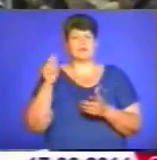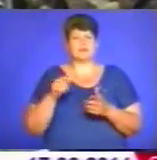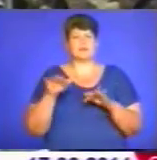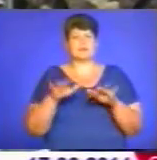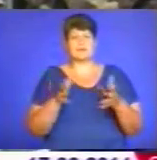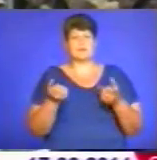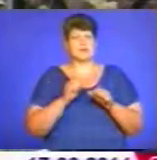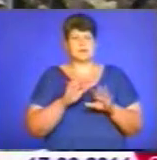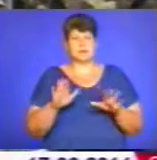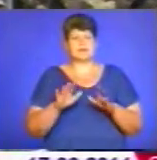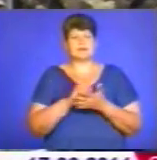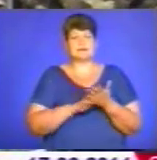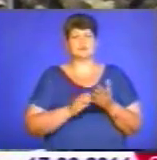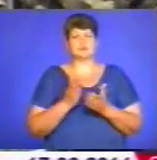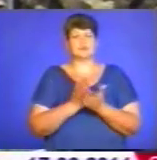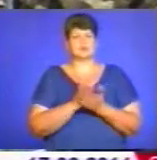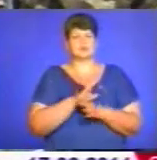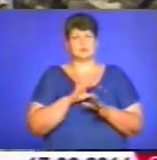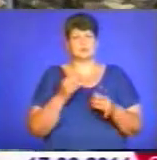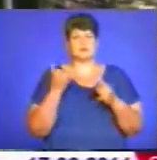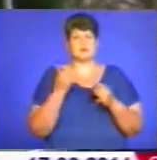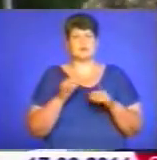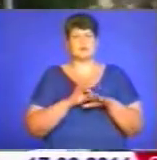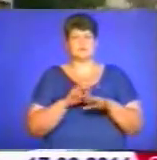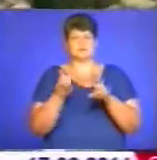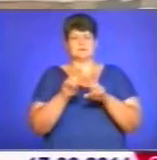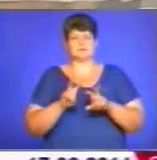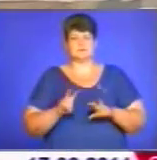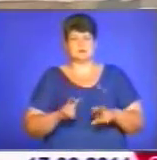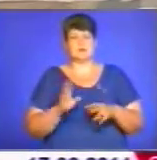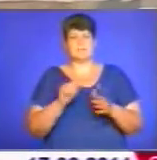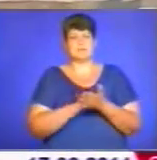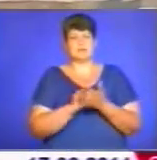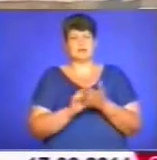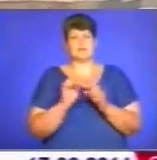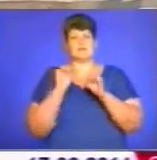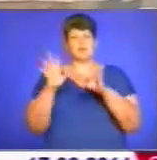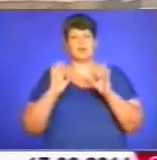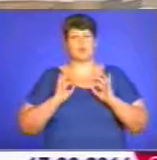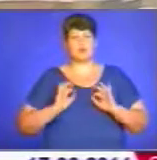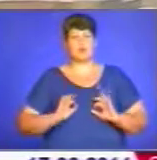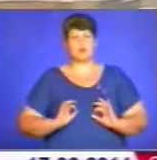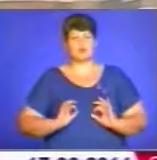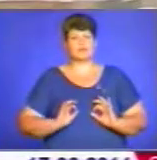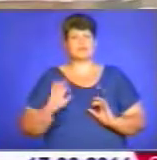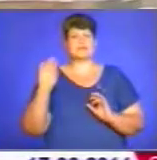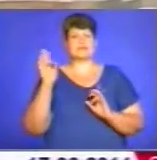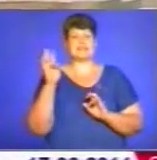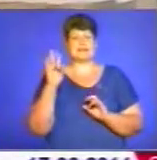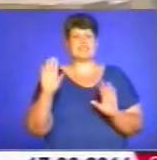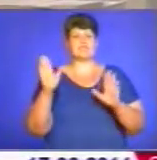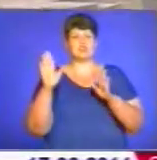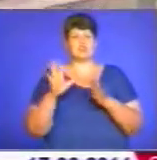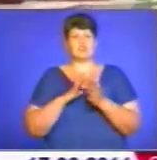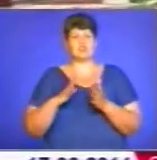батальйоні хлопці далі не служитимуть, зараз проводять військове розслідування, матеріали якого передадуть у прокуратуру. За недільний випадок на них чекає